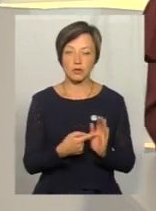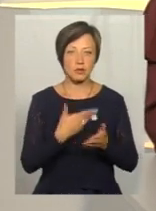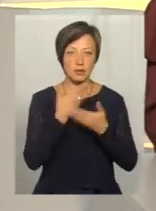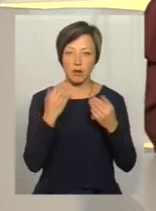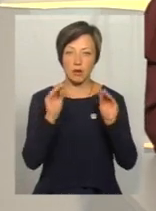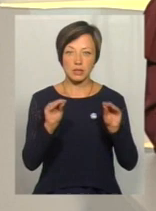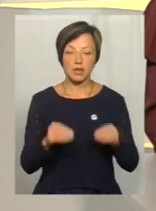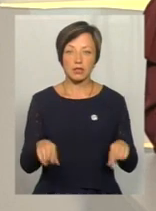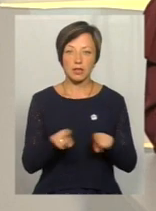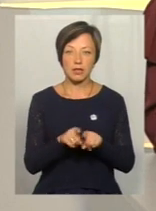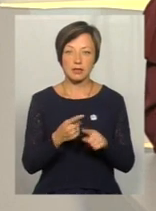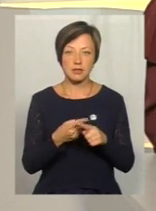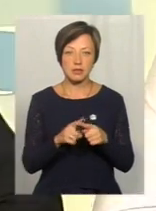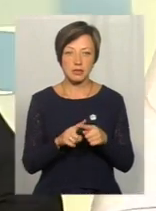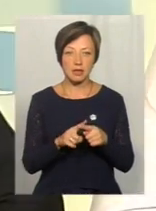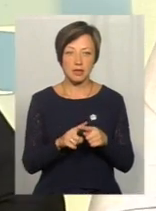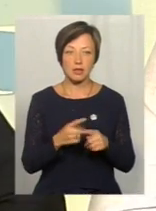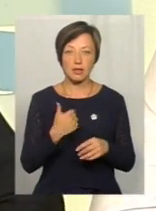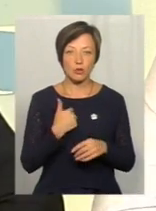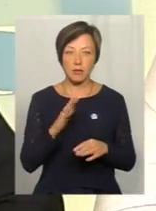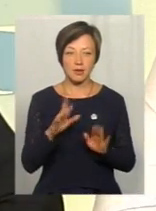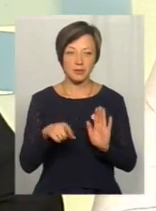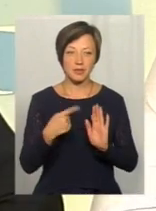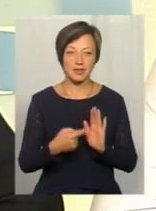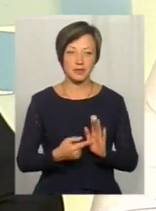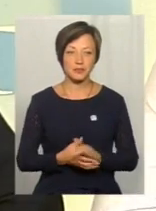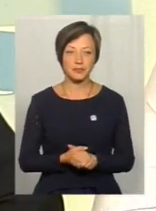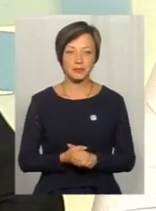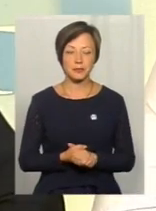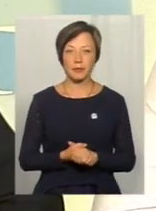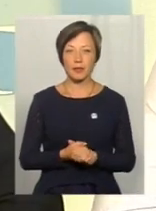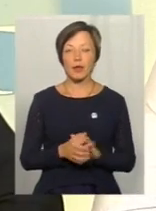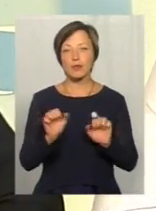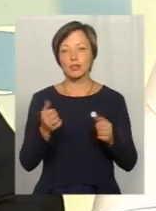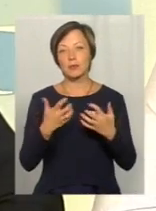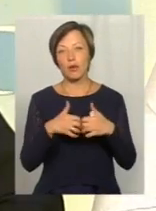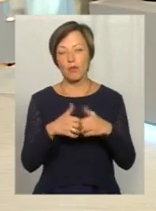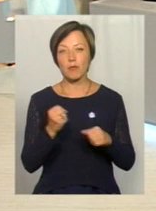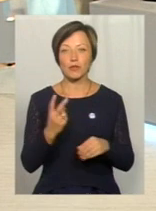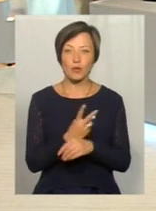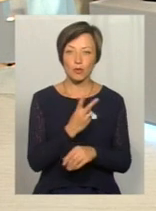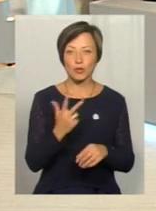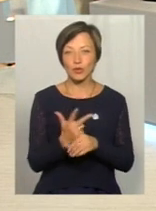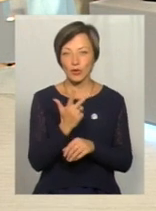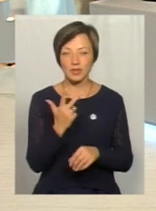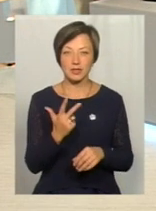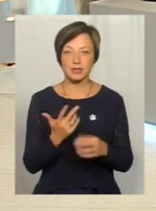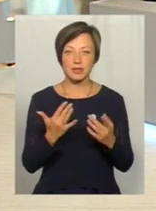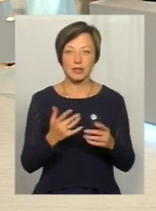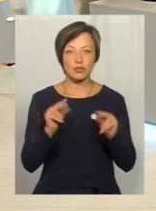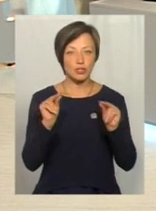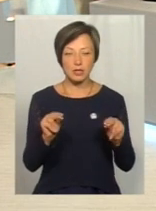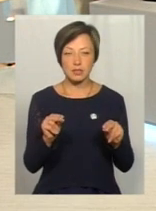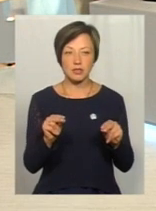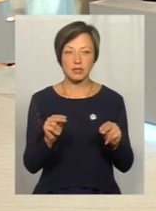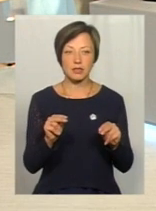даних таких. Це таке, ну, трошки недоменне питання. Ну, думаю, може підраховували, чи може подвоїтись, чи може потроїтись. Будемо відверти,